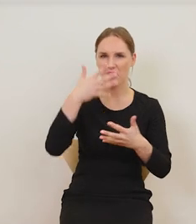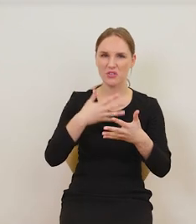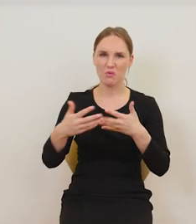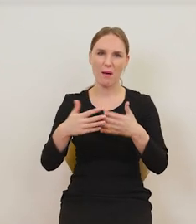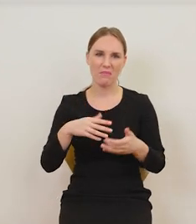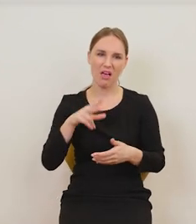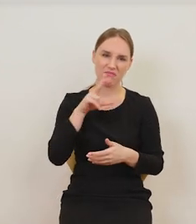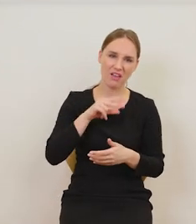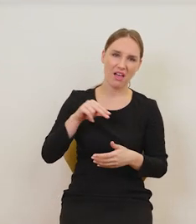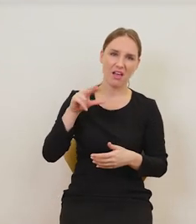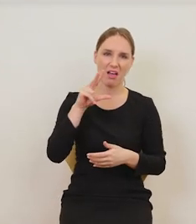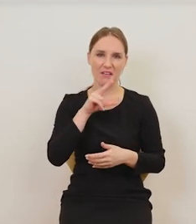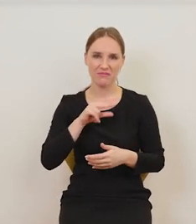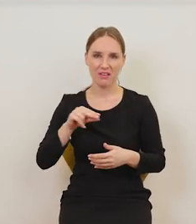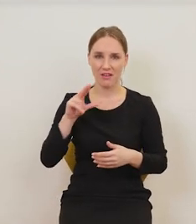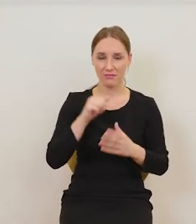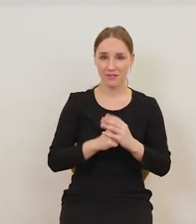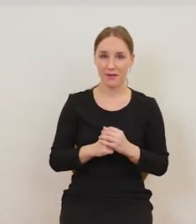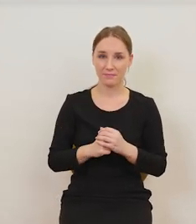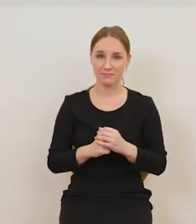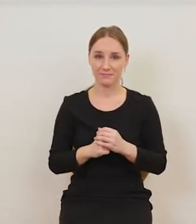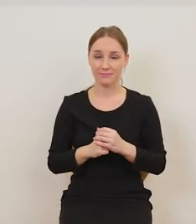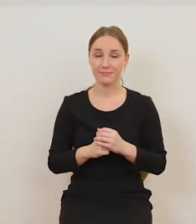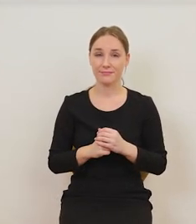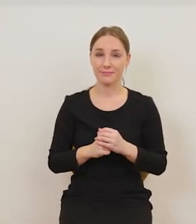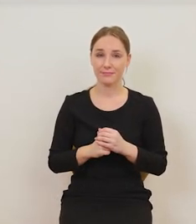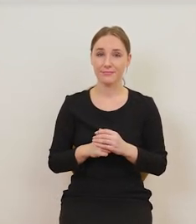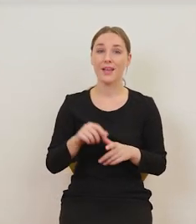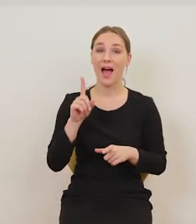człowieka. Co wcale nie przeszkodziło mu